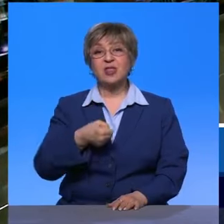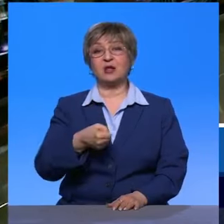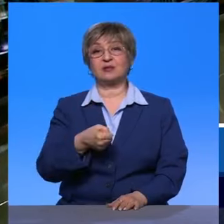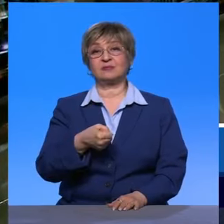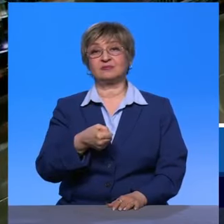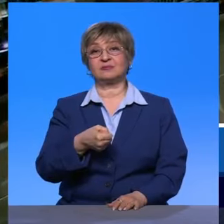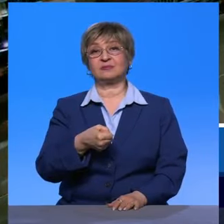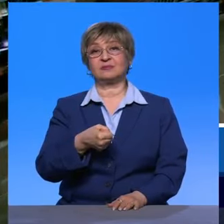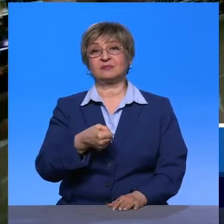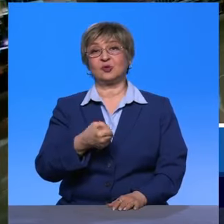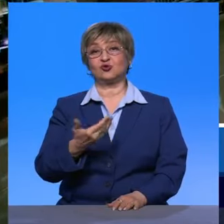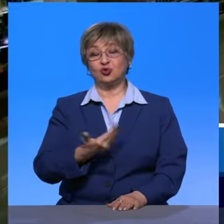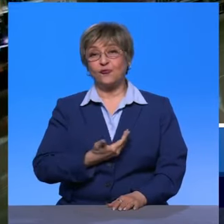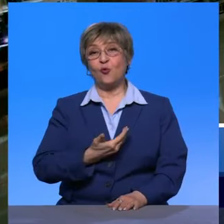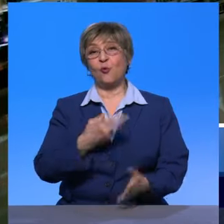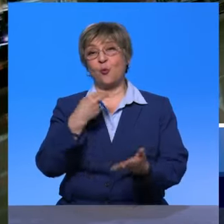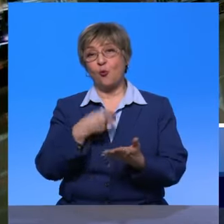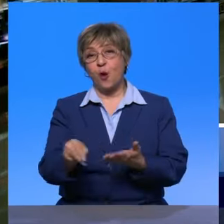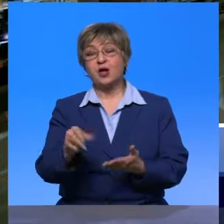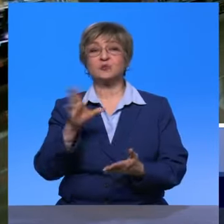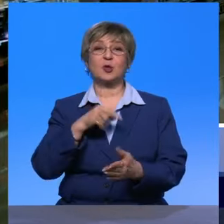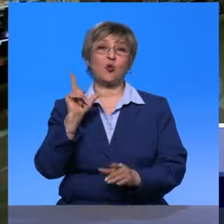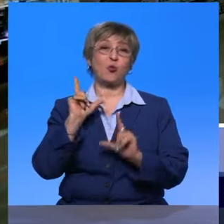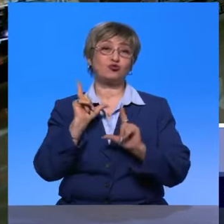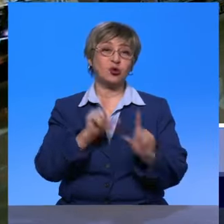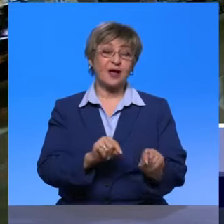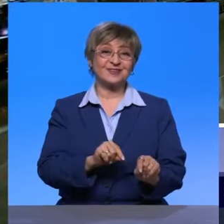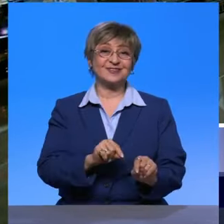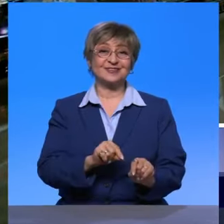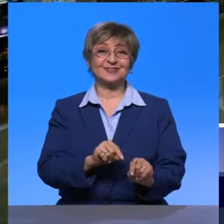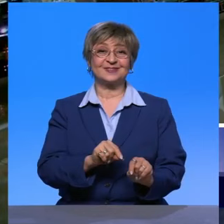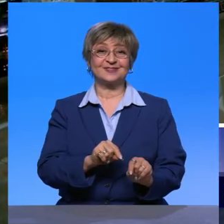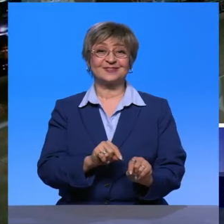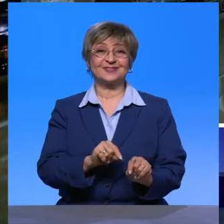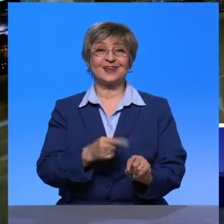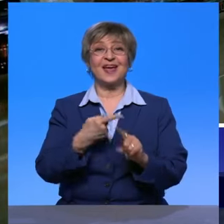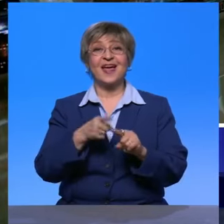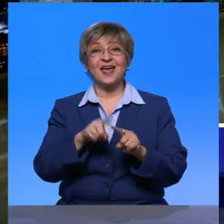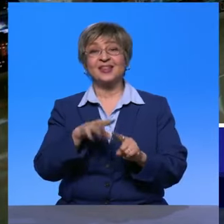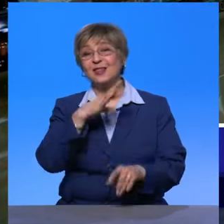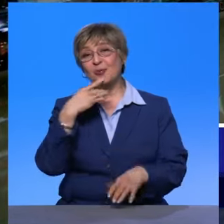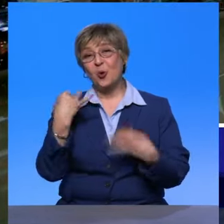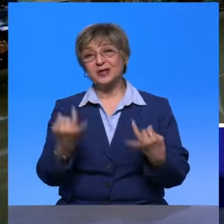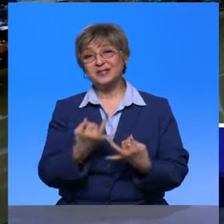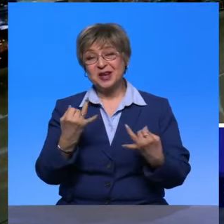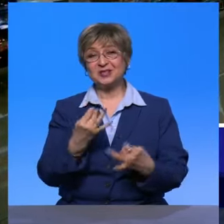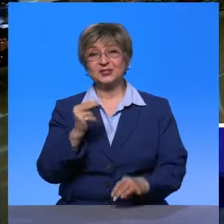покупаешь что-то, потом также уезжаешь. В общем, это намного интереснее, чем